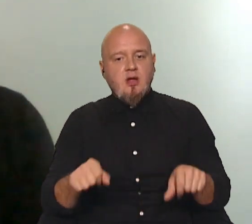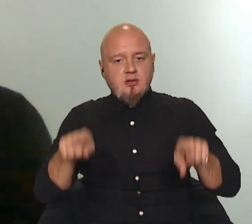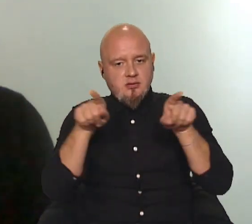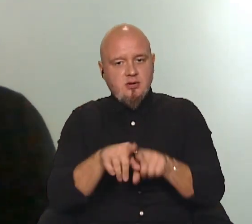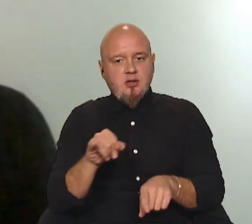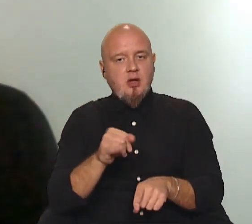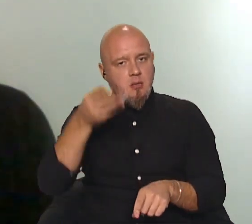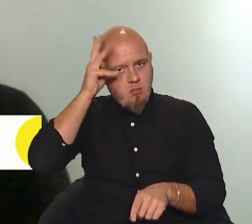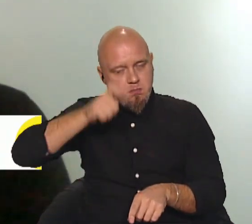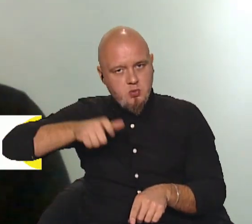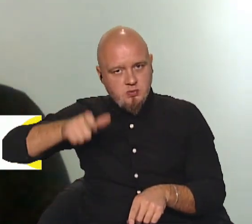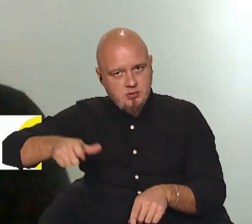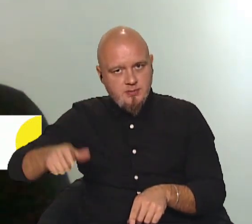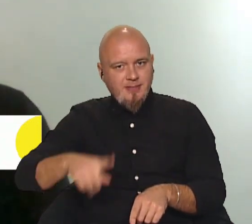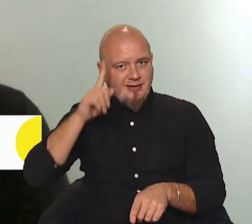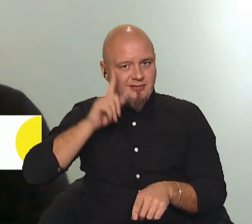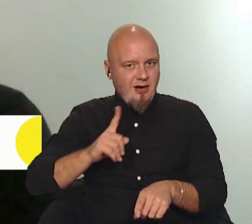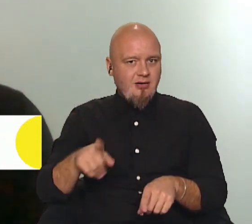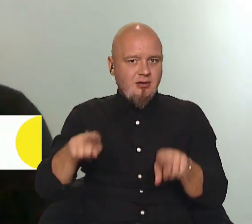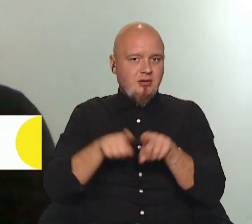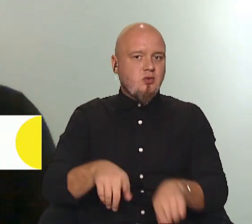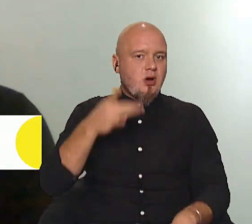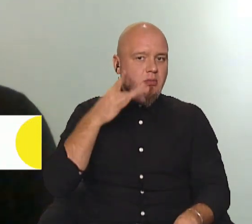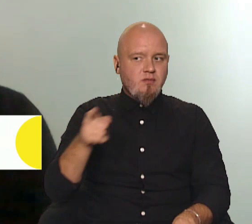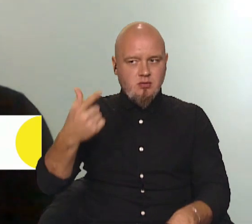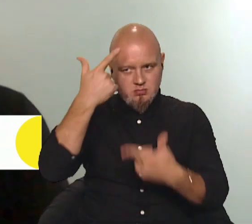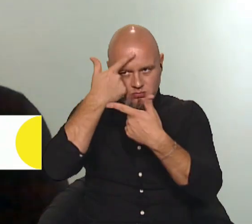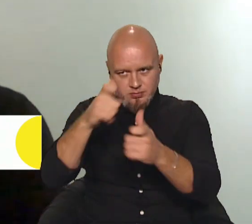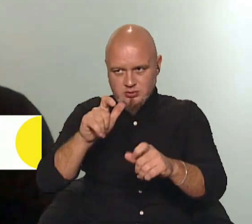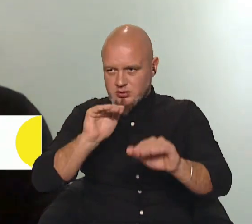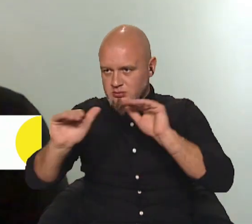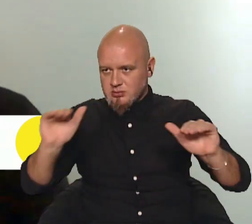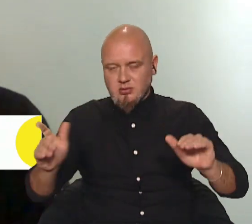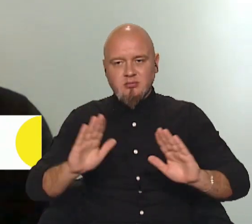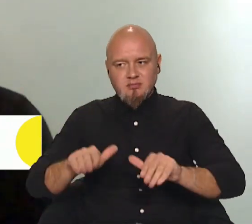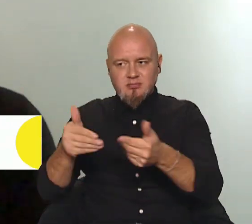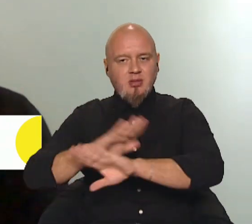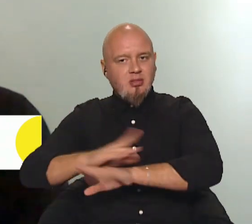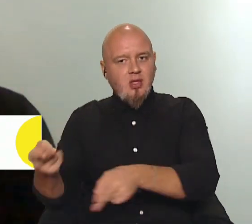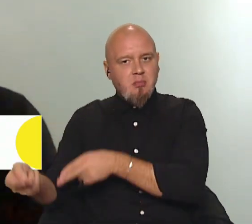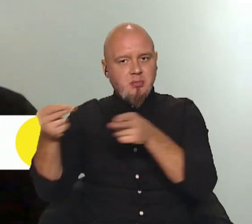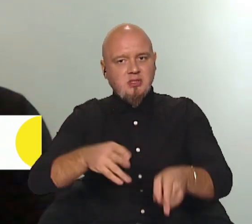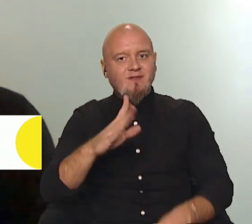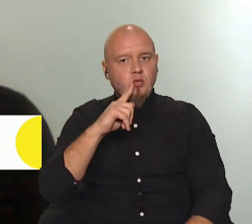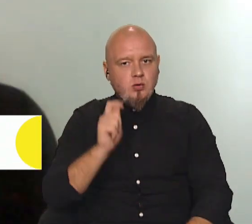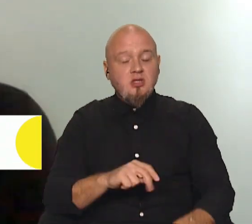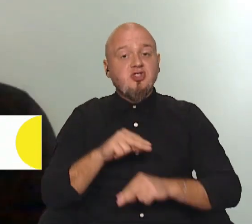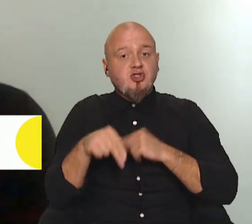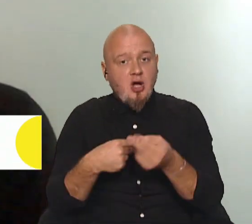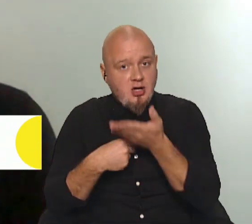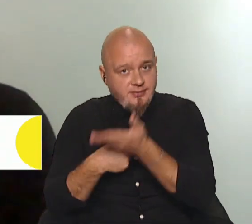і посли, Ізраїлю, а також Америки, вони попереджали та закликали не приїздити в Україну через